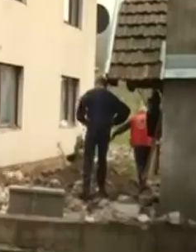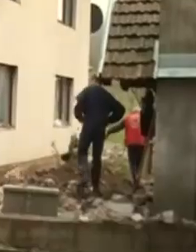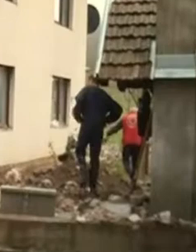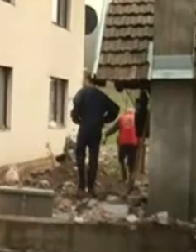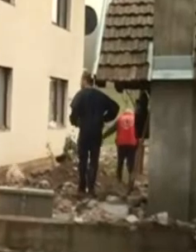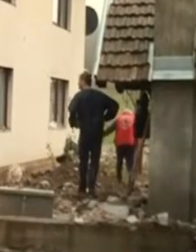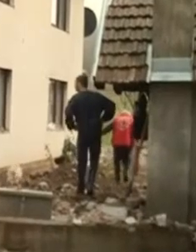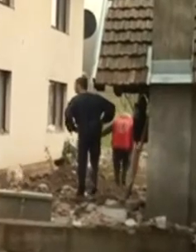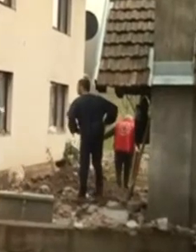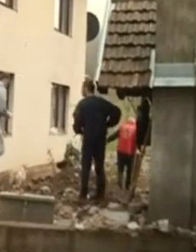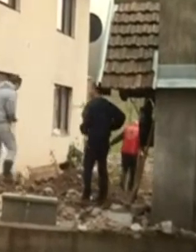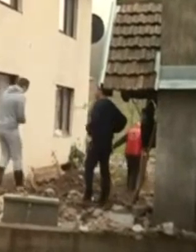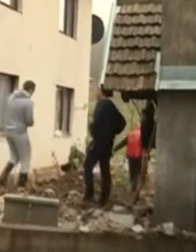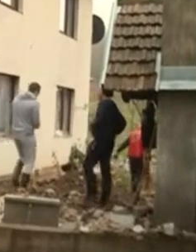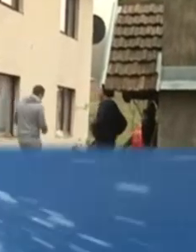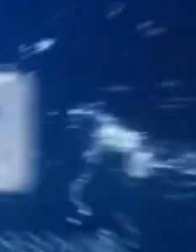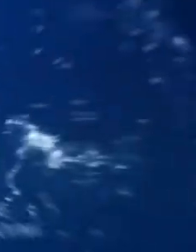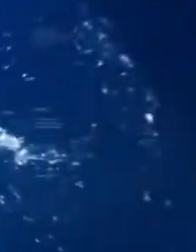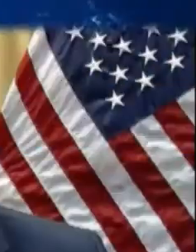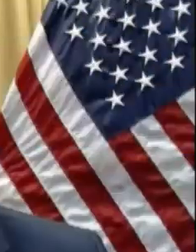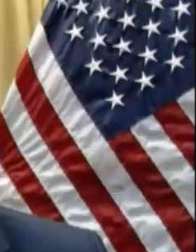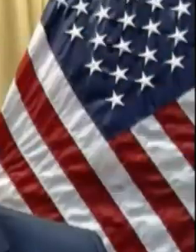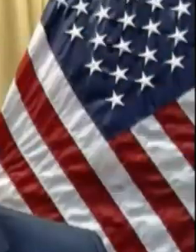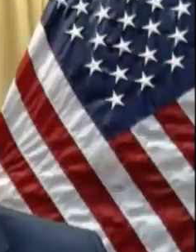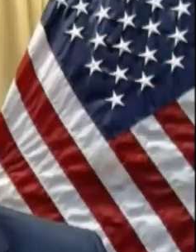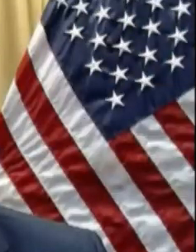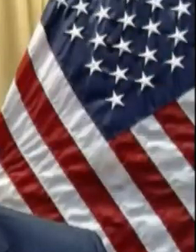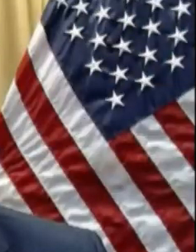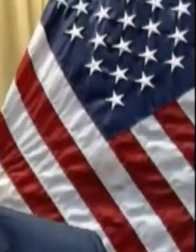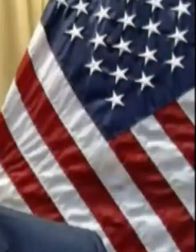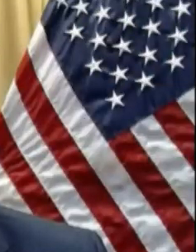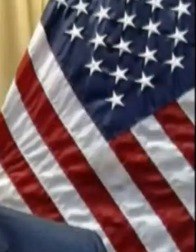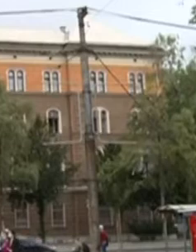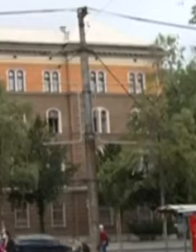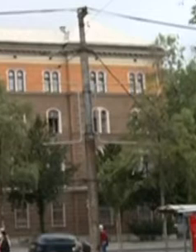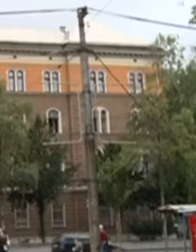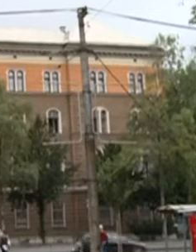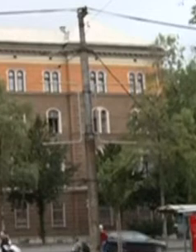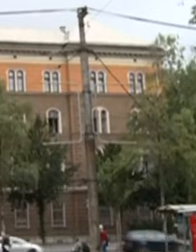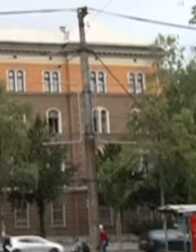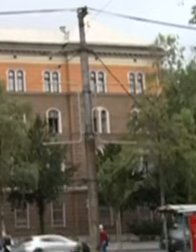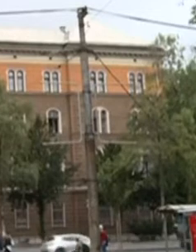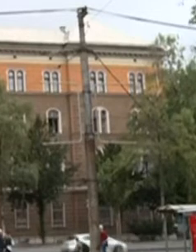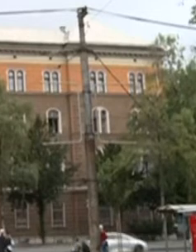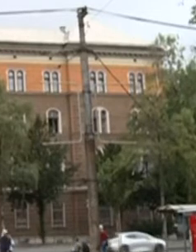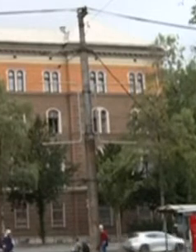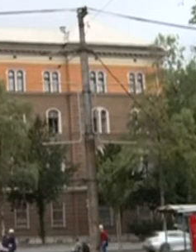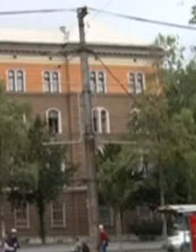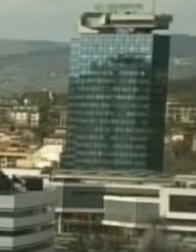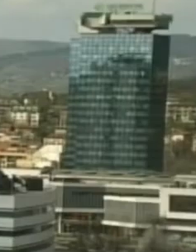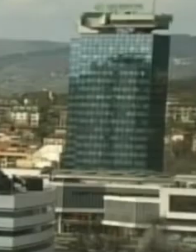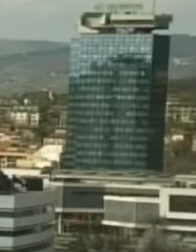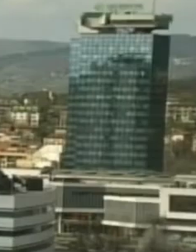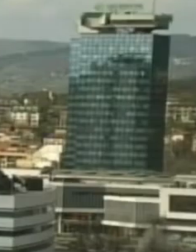popavljenim područjima procijanjuju se nastale štete. Gabriel Eskobar stigao u Sarajevu, sutra odvojeni susreti sa